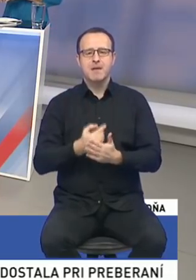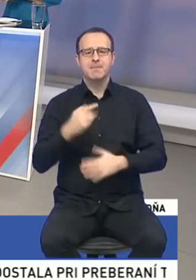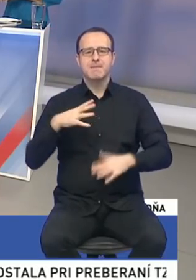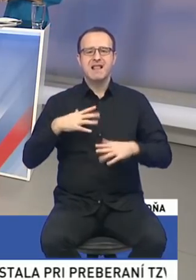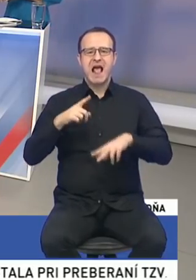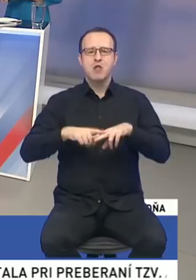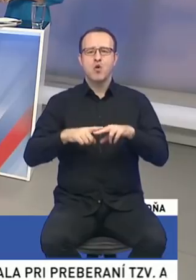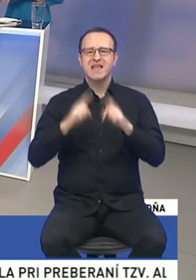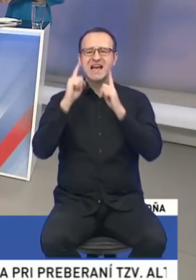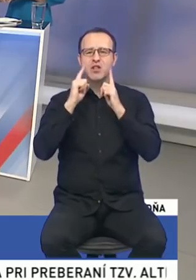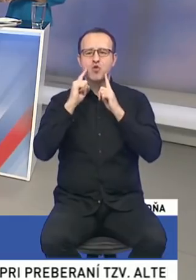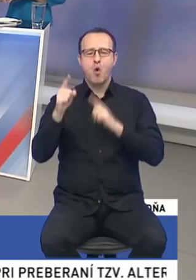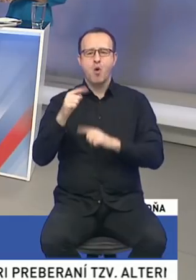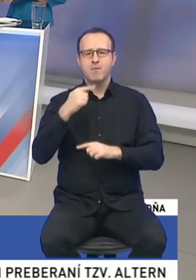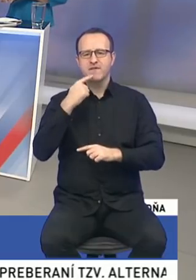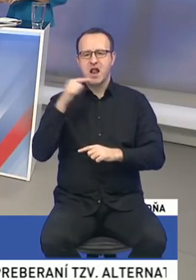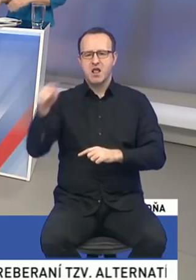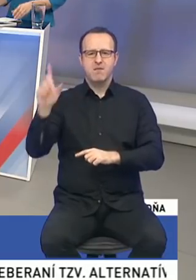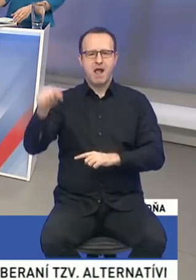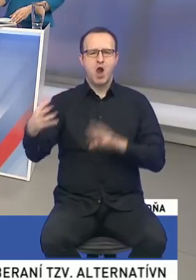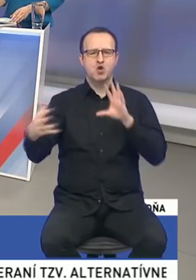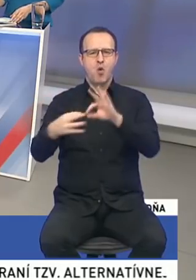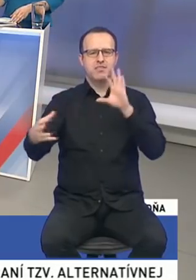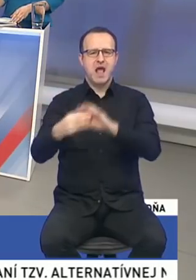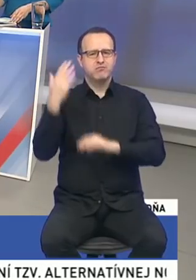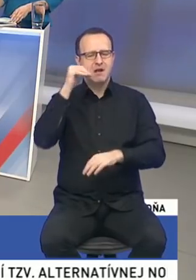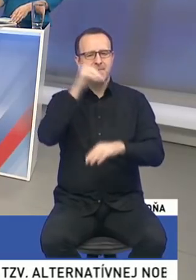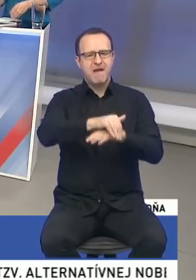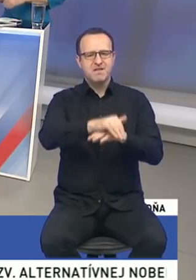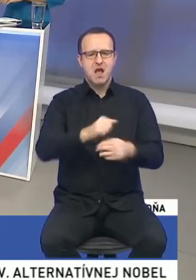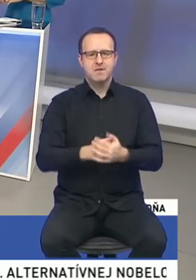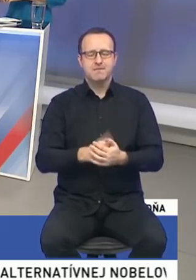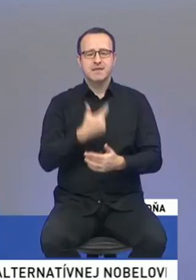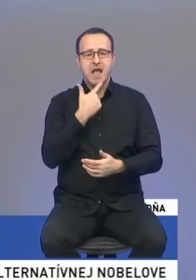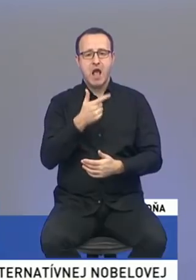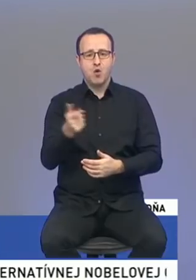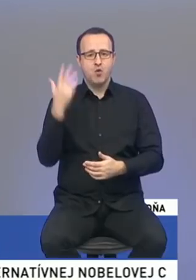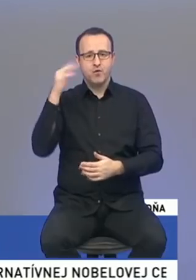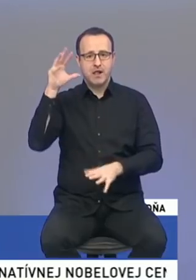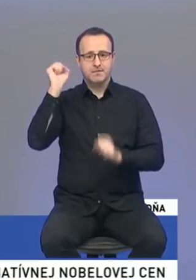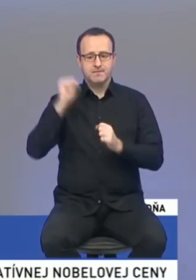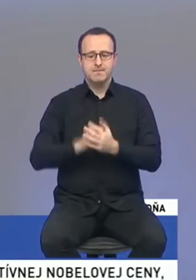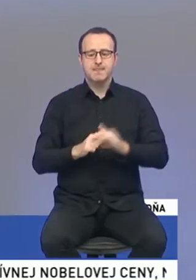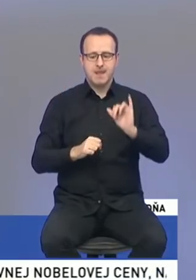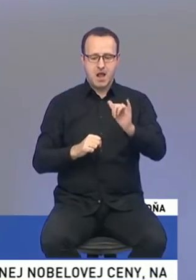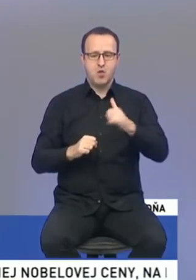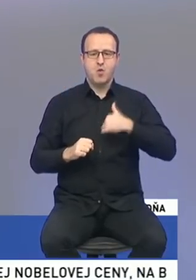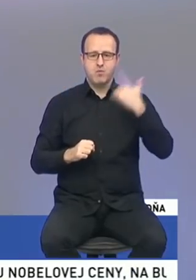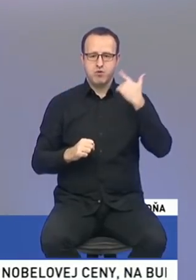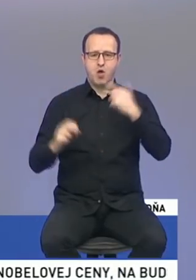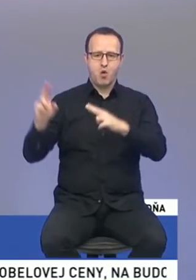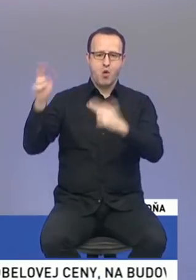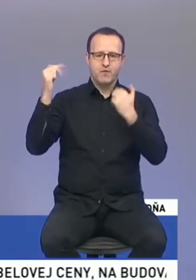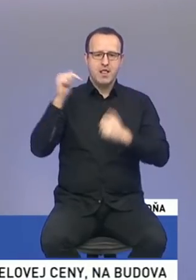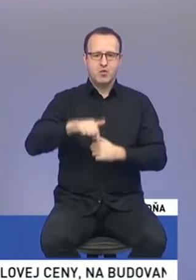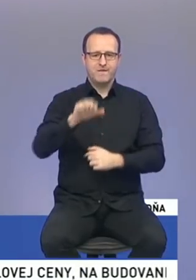vaše niekdajšie kontakty na mafiu. Ako ste to vtedy vnímali? Áno, bola som odvolaná z tohto výboru, ale treba si